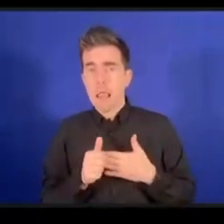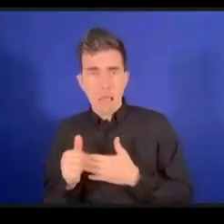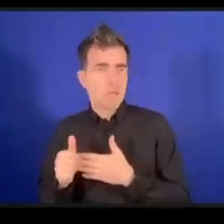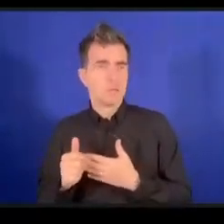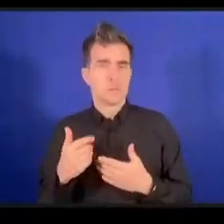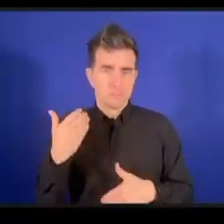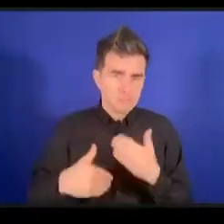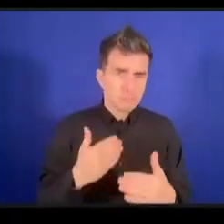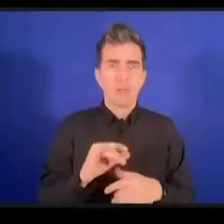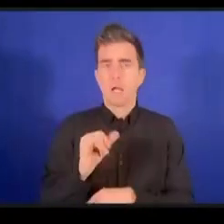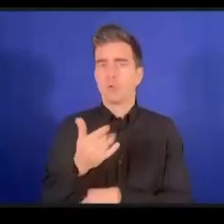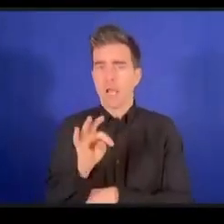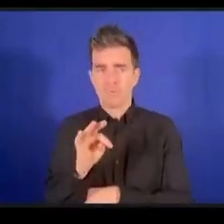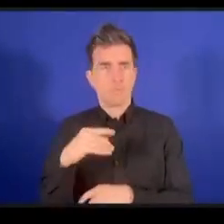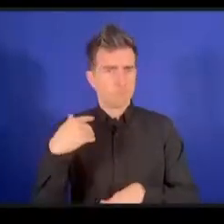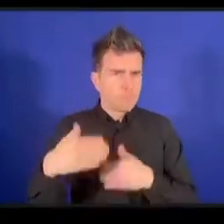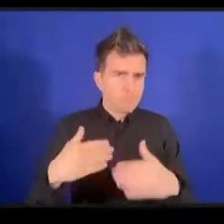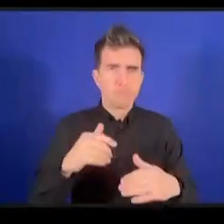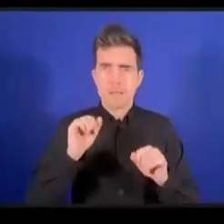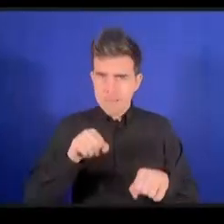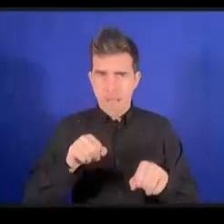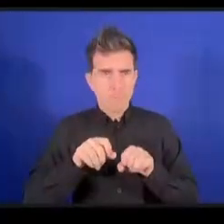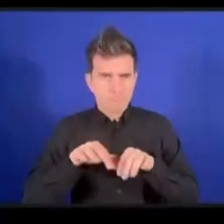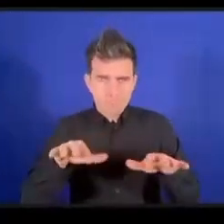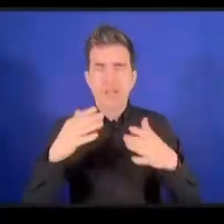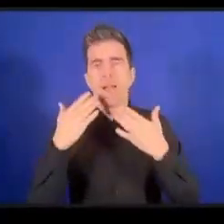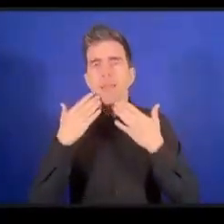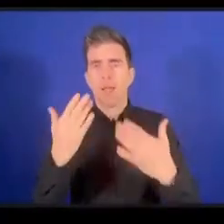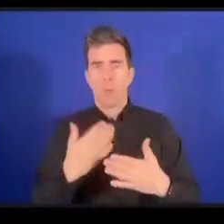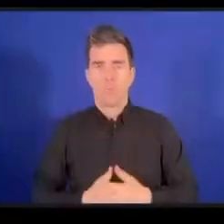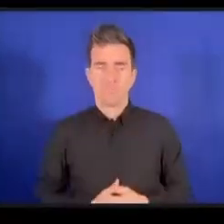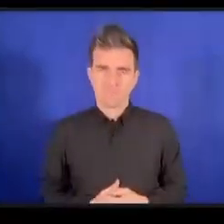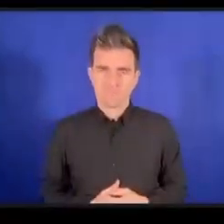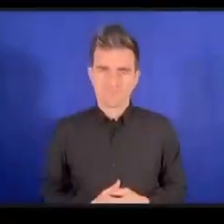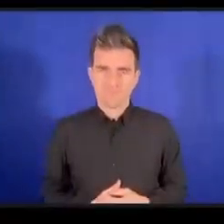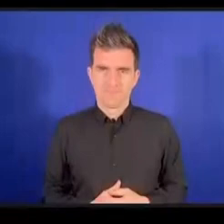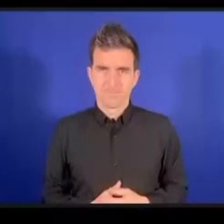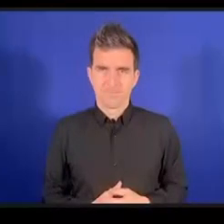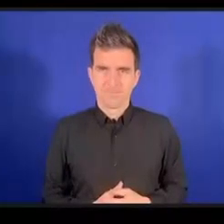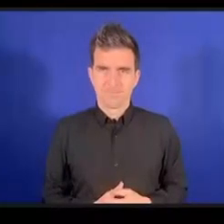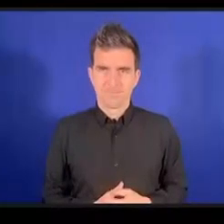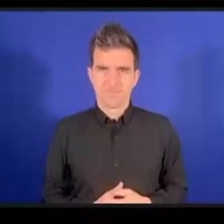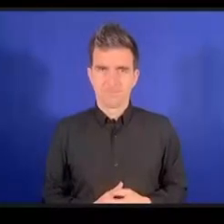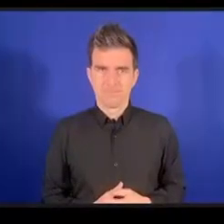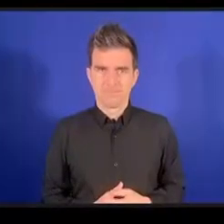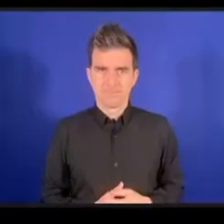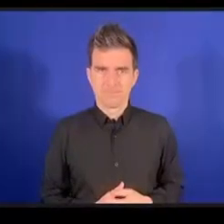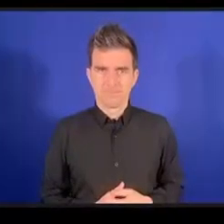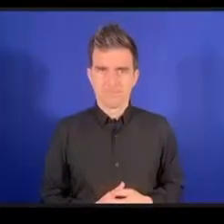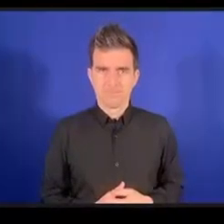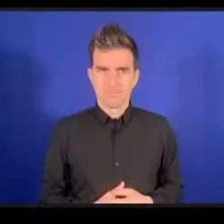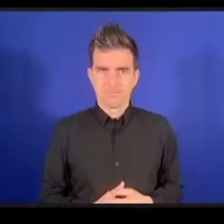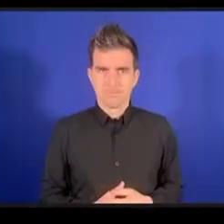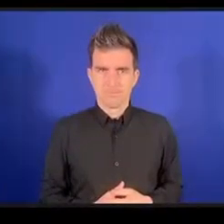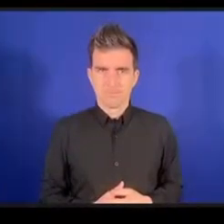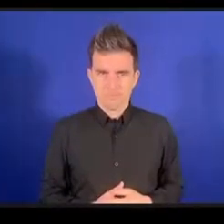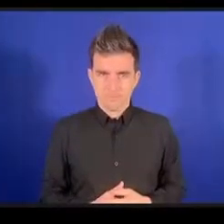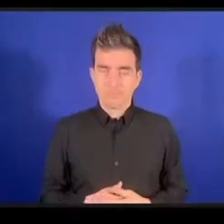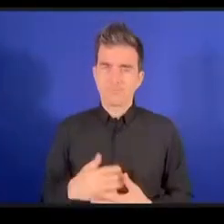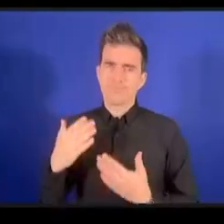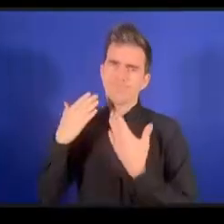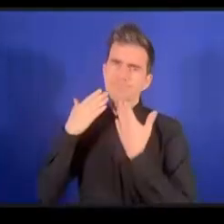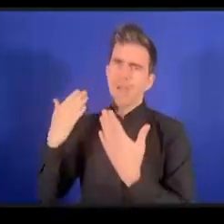توجيه عمل المنتدى شكرا لتوزيع هذه الهدايا